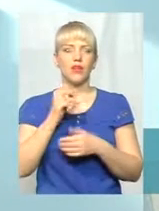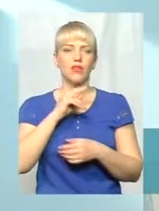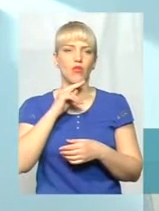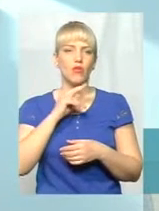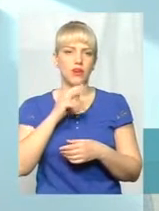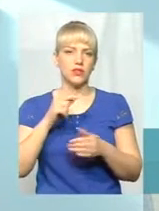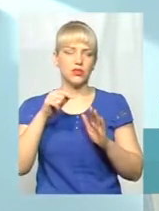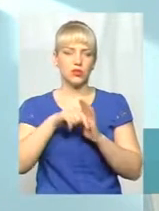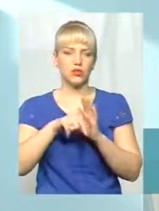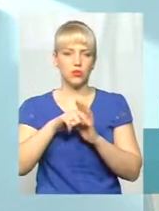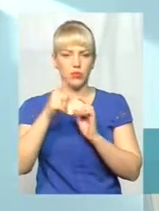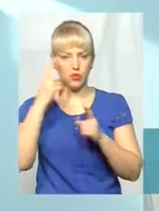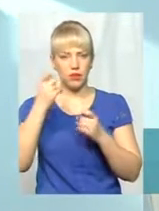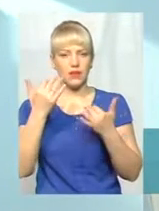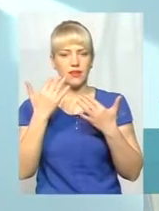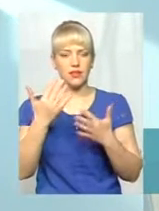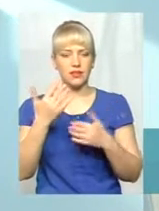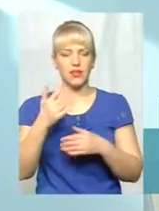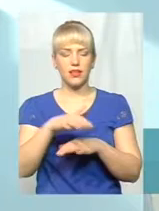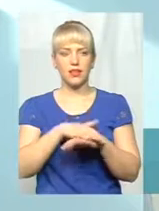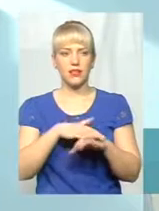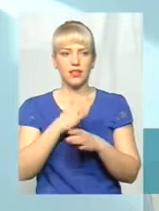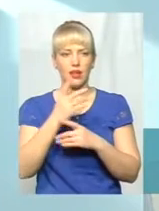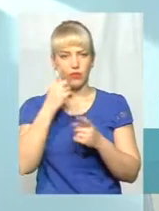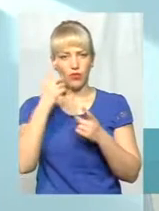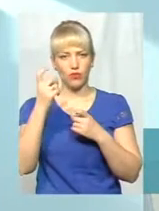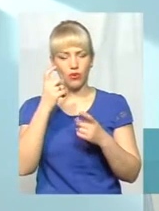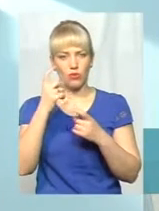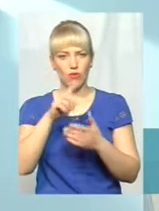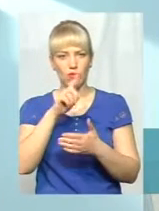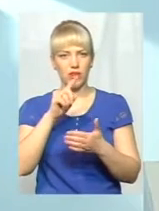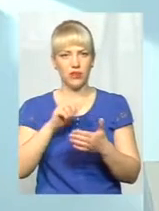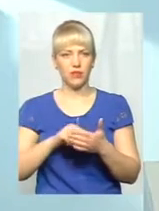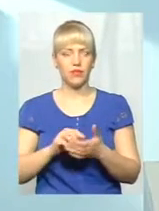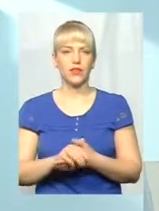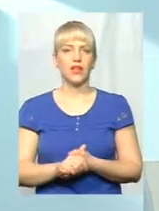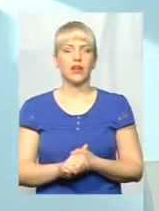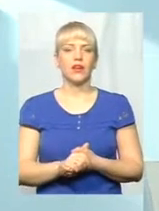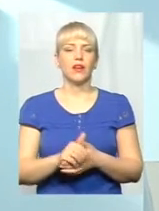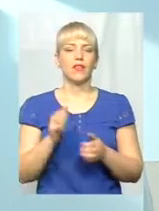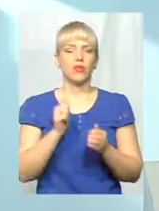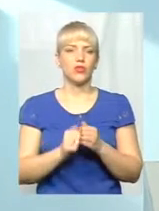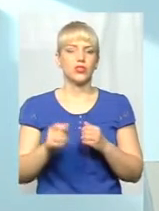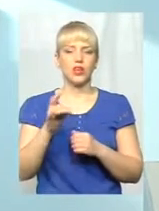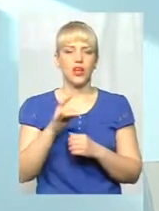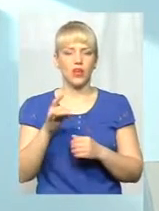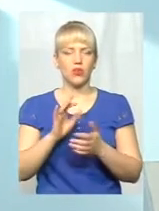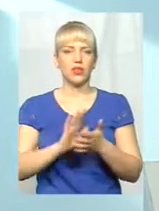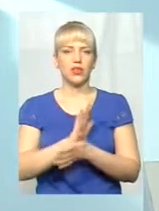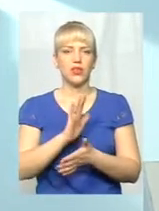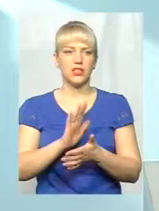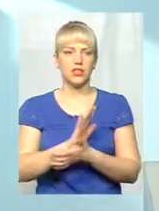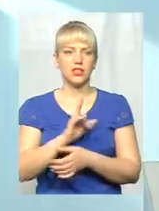інформування, наскільки населення поінформоване? Напевно ж, маєте якісь слідки? інформування є в кожній районній газеті, на